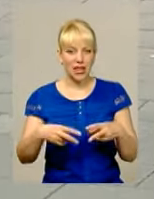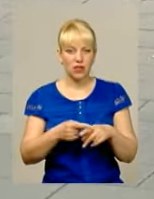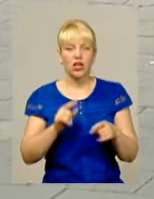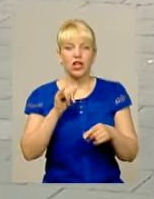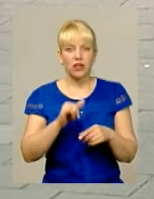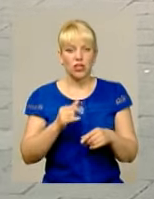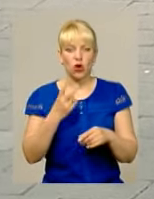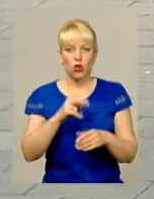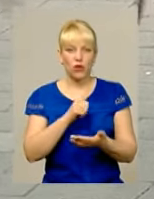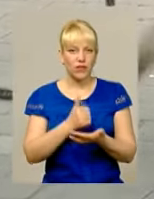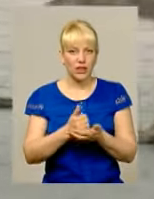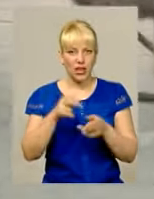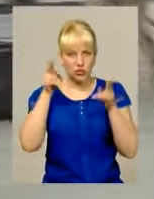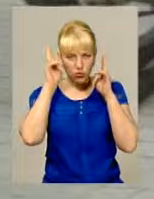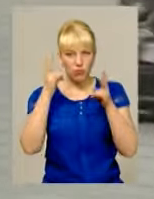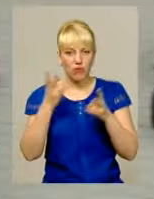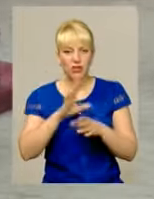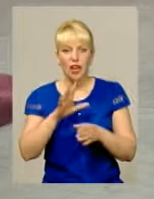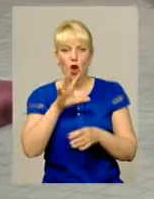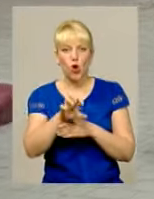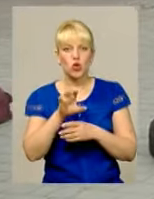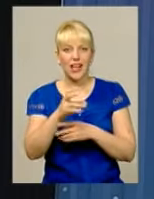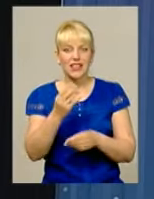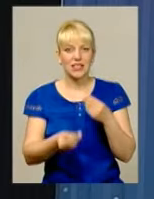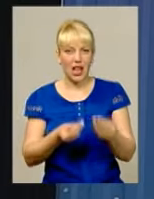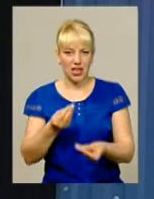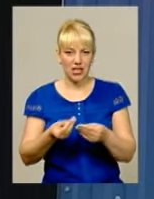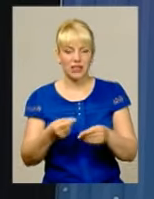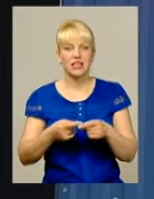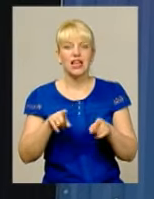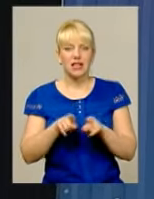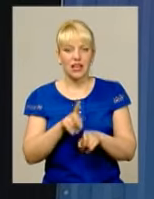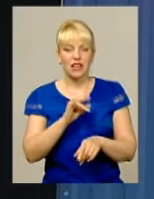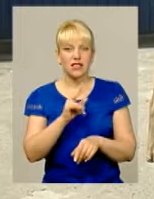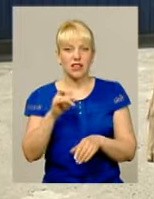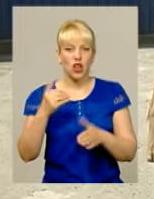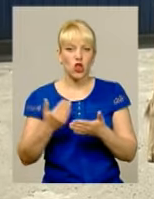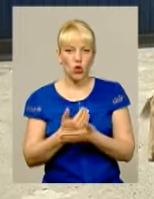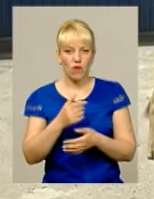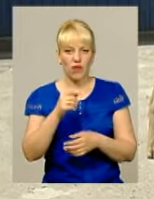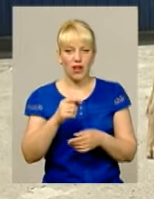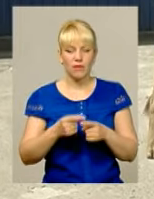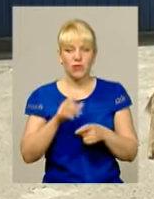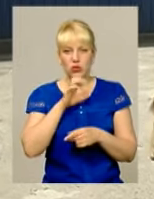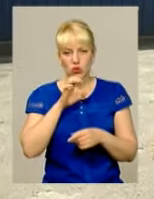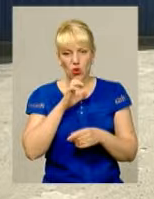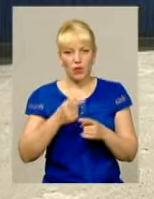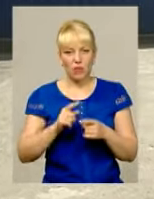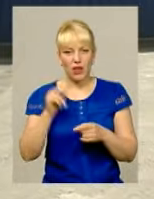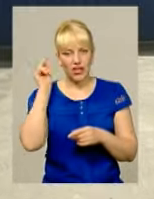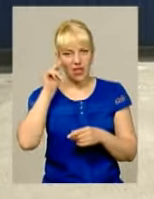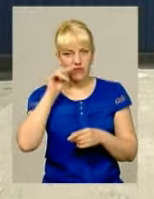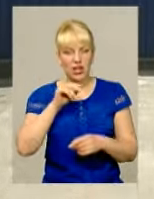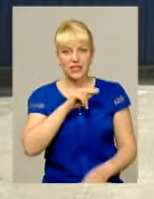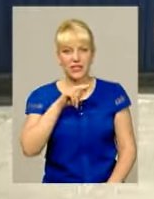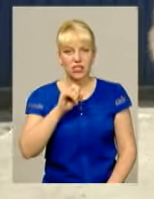Головне – чотирилапий приятель повинен не кусатися, а гратися. Саме така і Ніка – нова підопічна хмельницьких кінологів До слова, навчалася вона